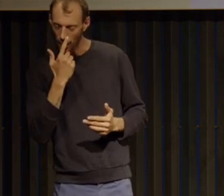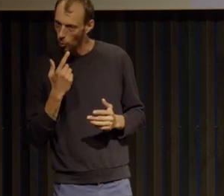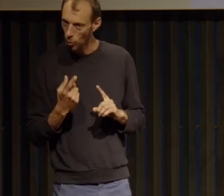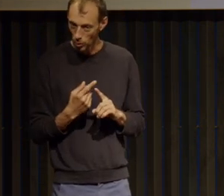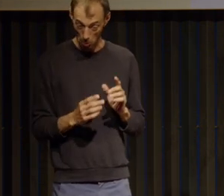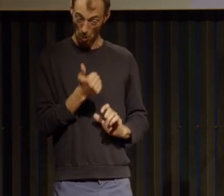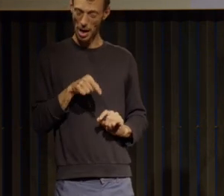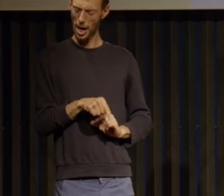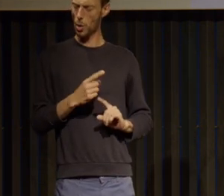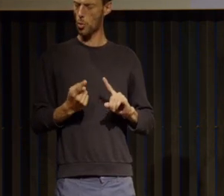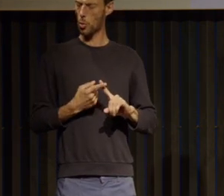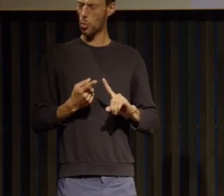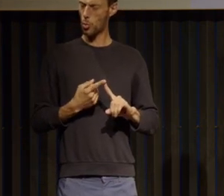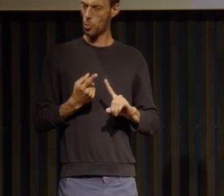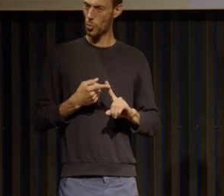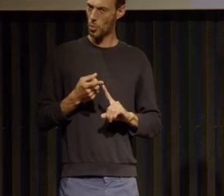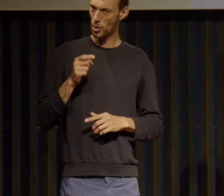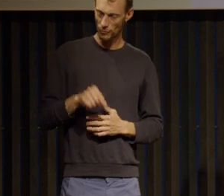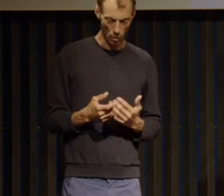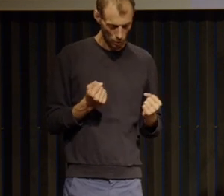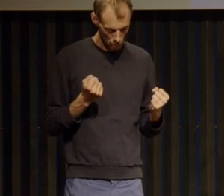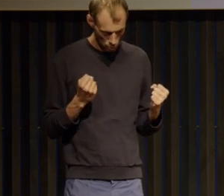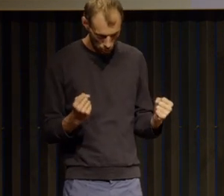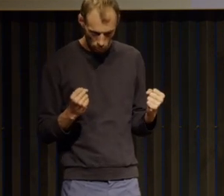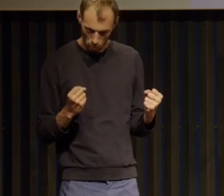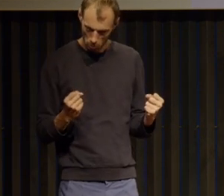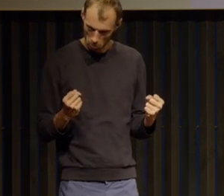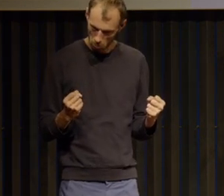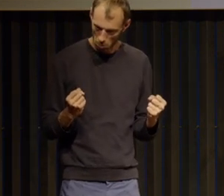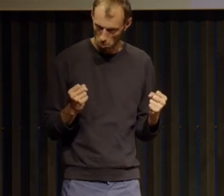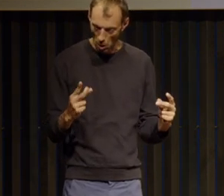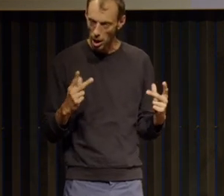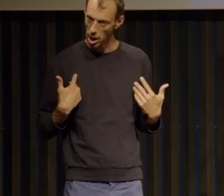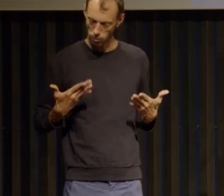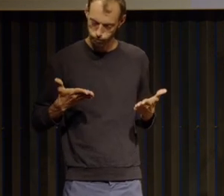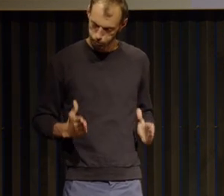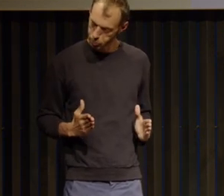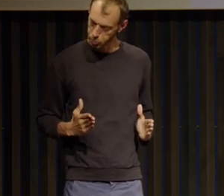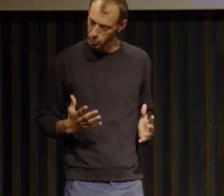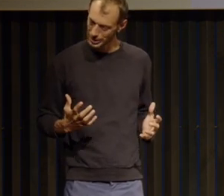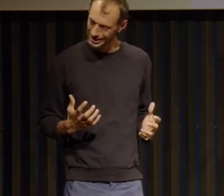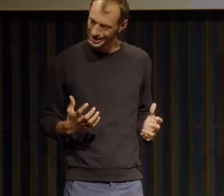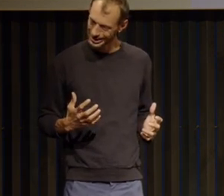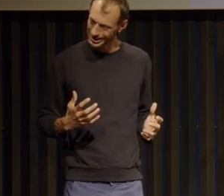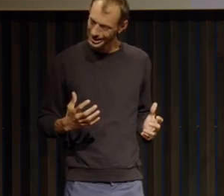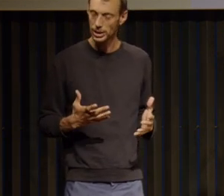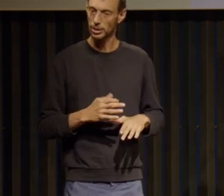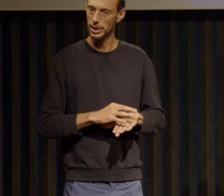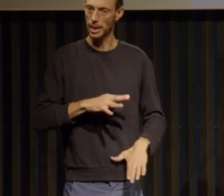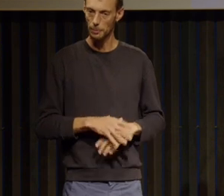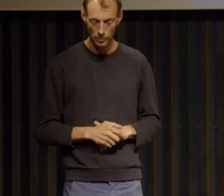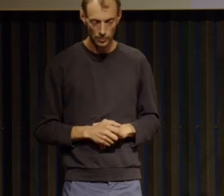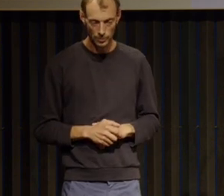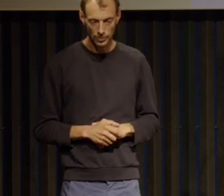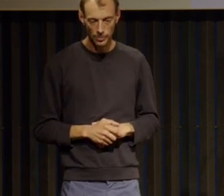volonté sans faille d'être sûr de vouloir guérir et là vous l'avez expliqué tout à l'heure les proches aussi